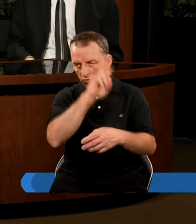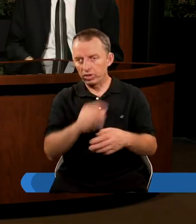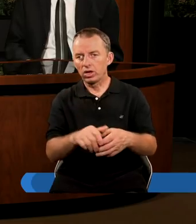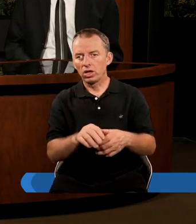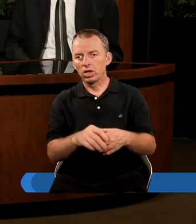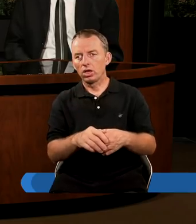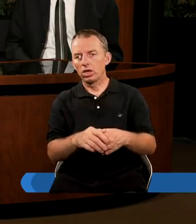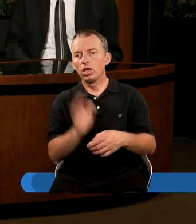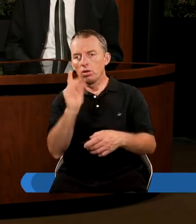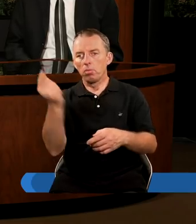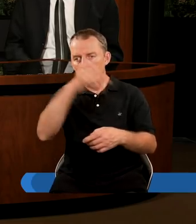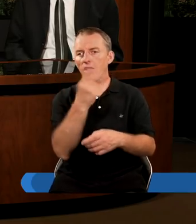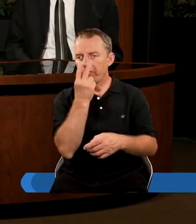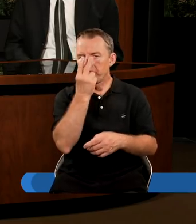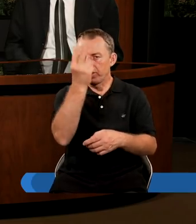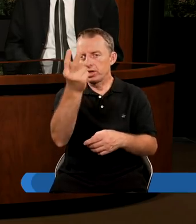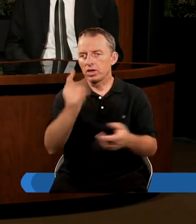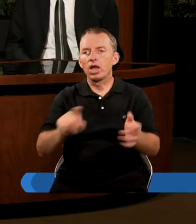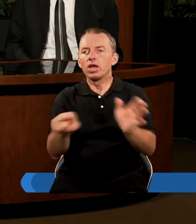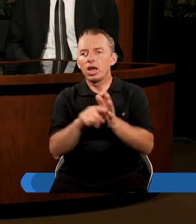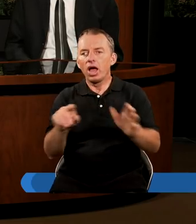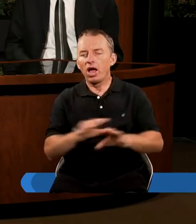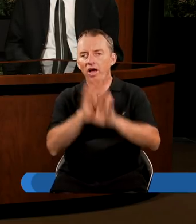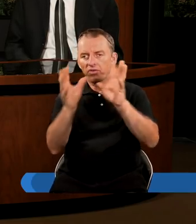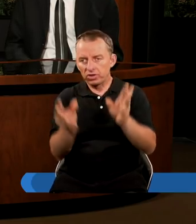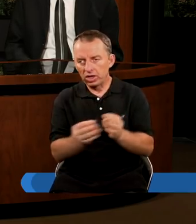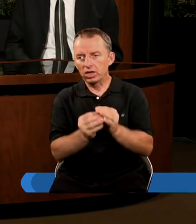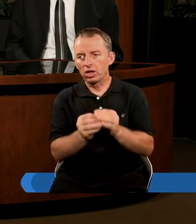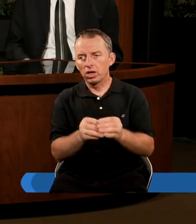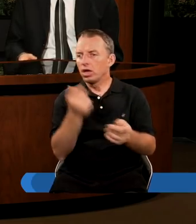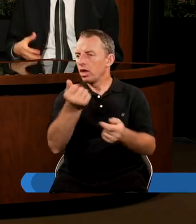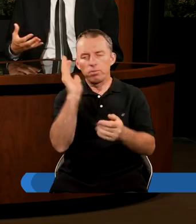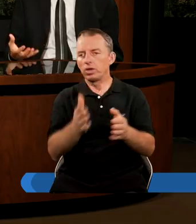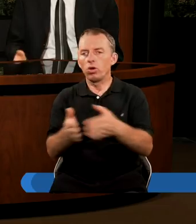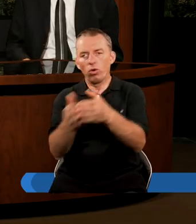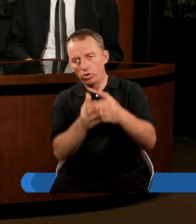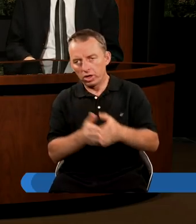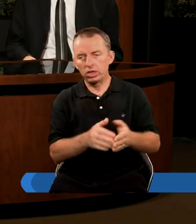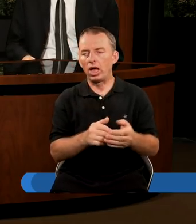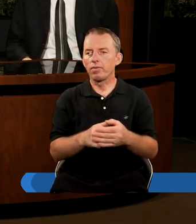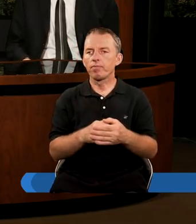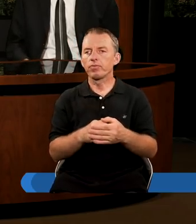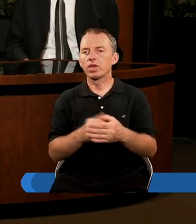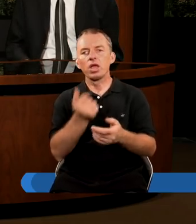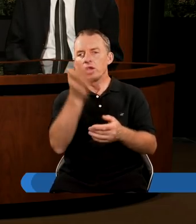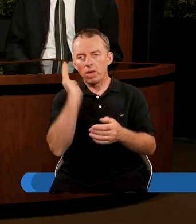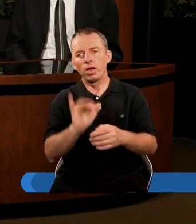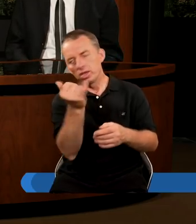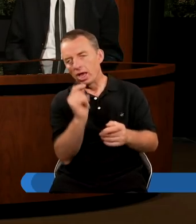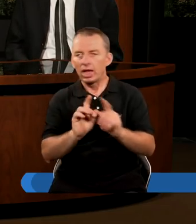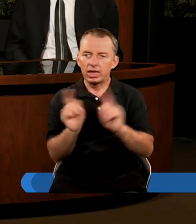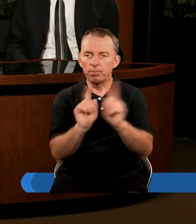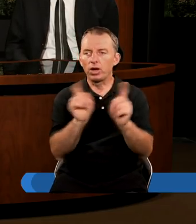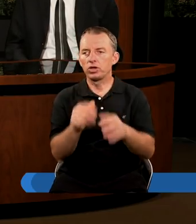Czyli to będzie przyjście widzialne dla wszystkich. Tak. Tak. Nie będzie to ukryte. Nie będzie ukryte. Nie będzie jakieś